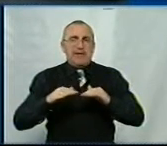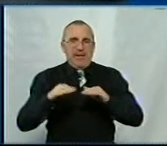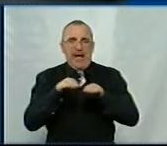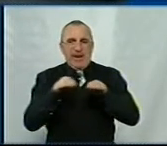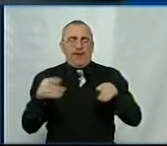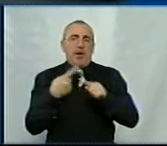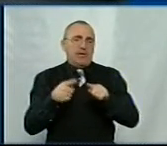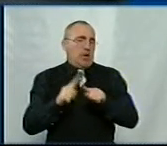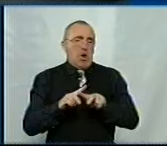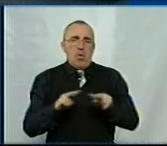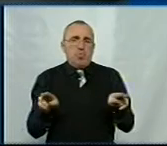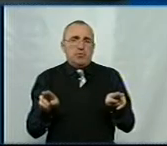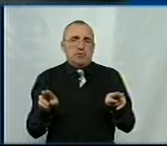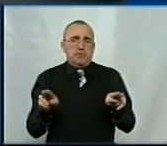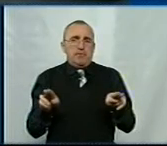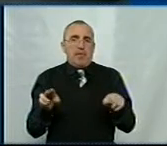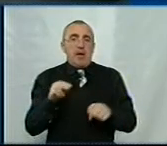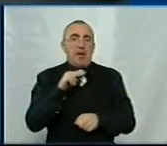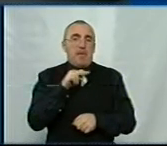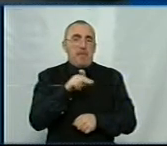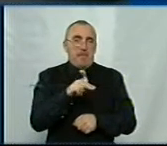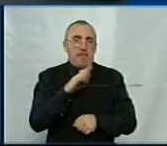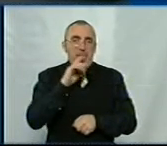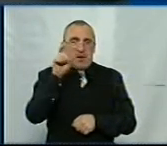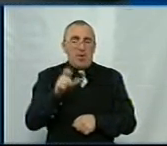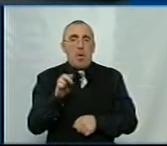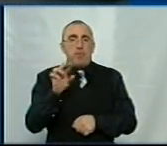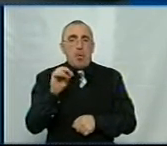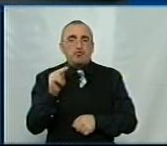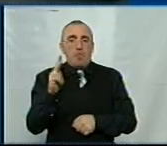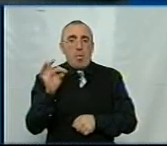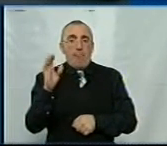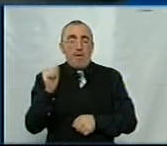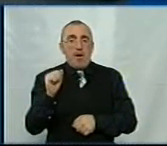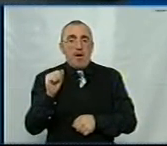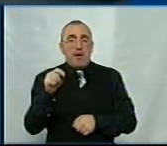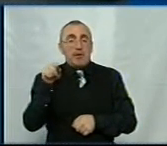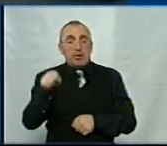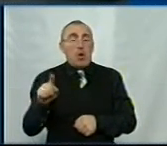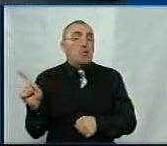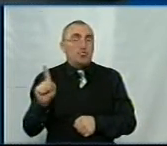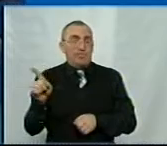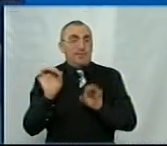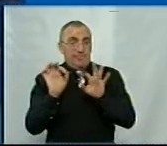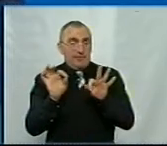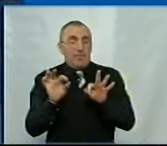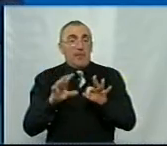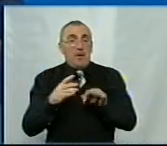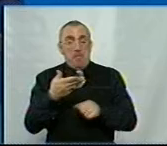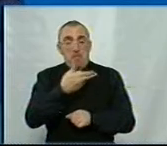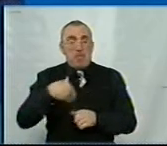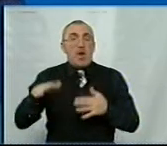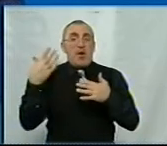також. Пані Бочкова мала на увазі те, що ми вже